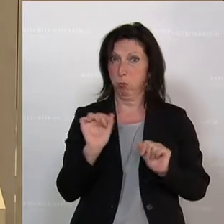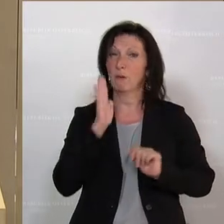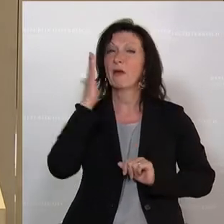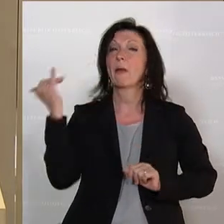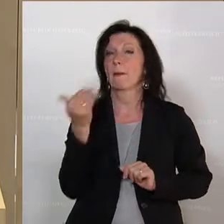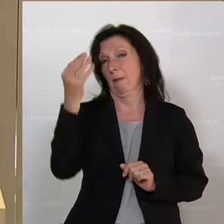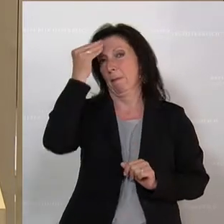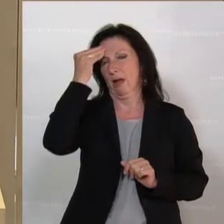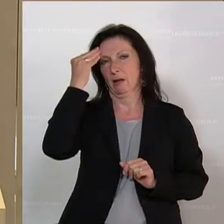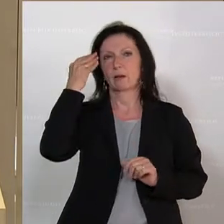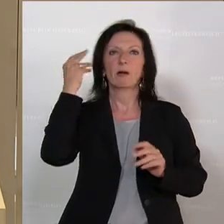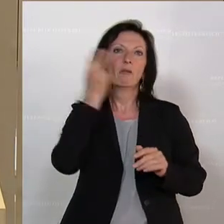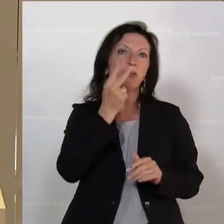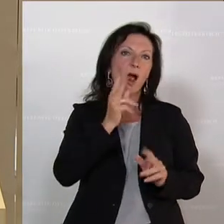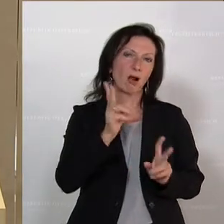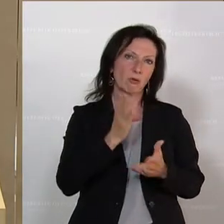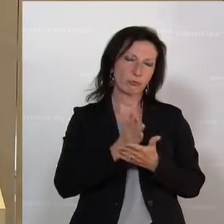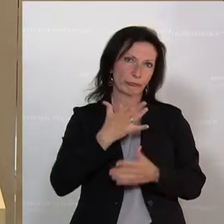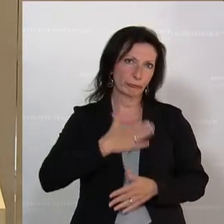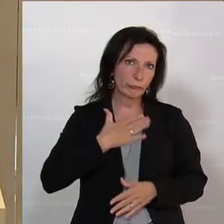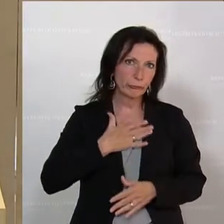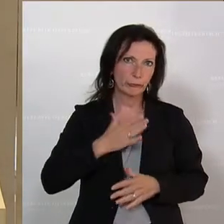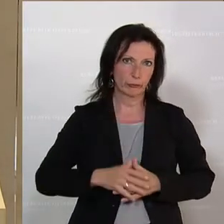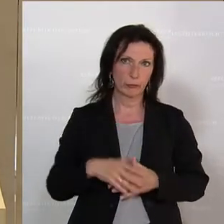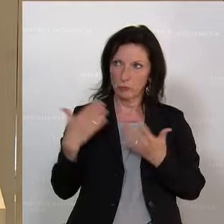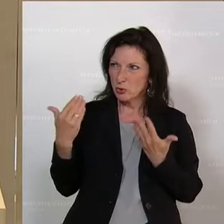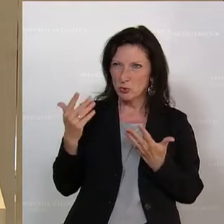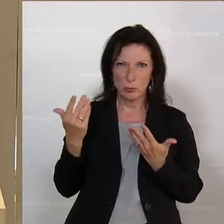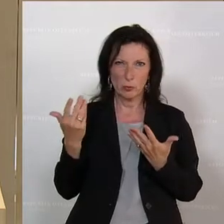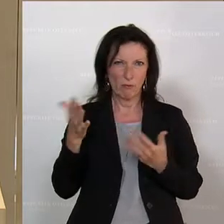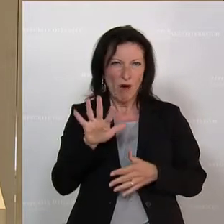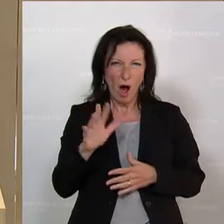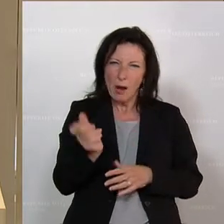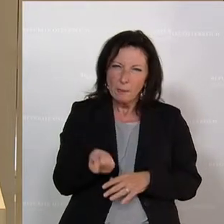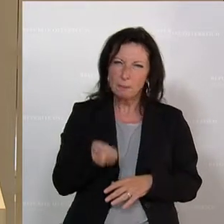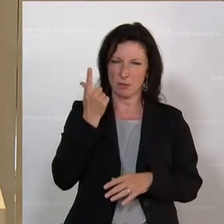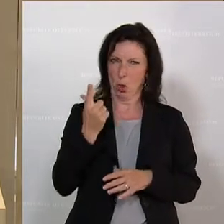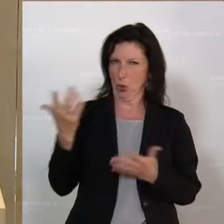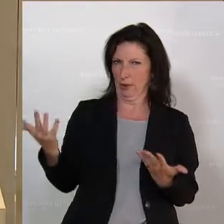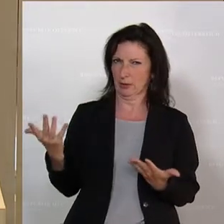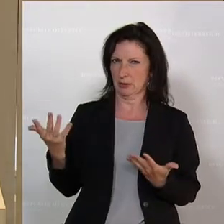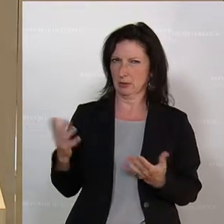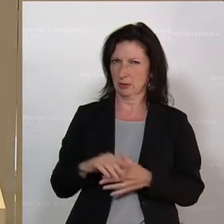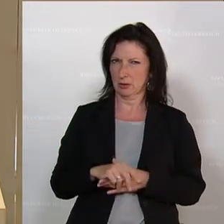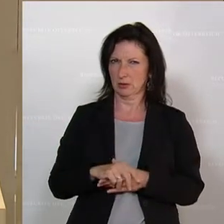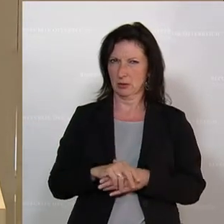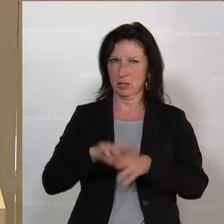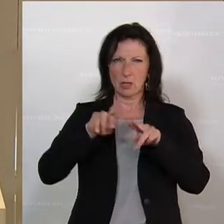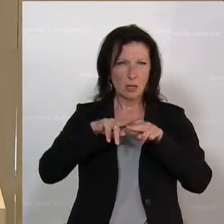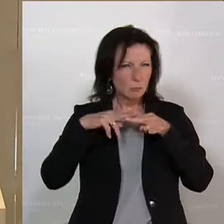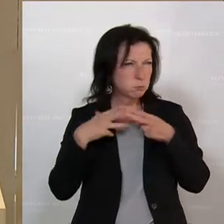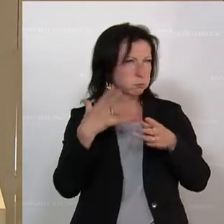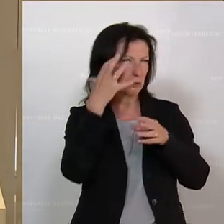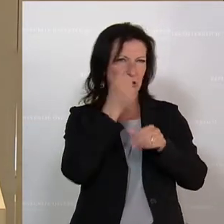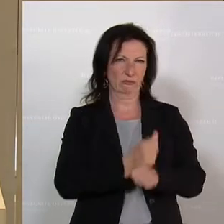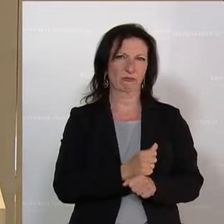Und natürlich kann man froh sein, dass auch derartige außergewöhnlichen Fälle, wie sie hier dargeboten hat, die Bundesverfassung